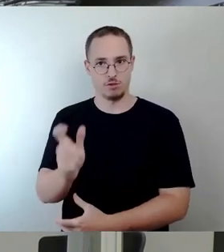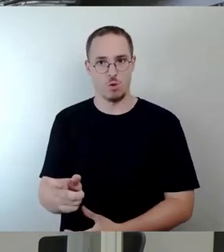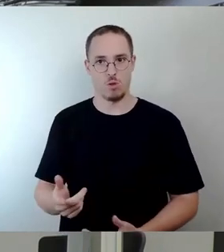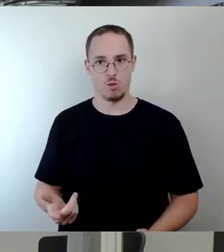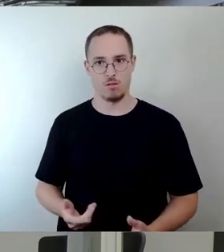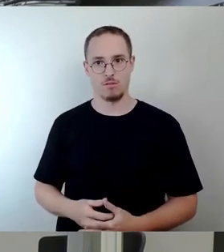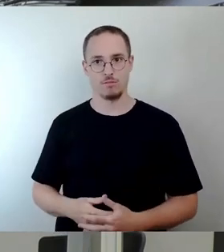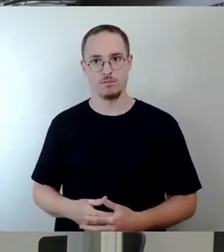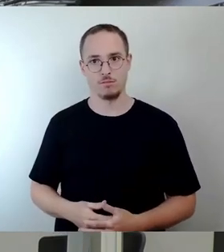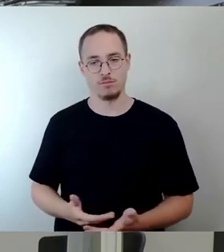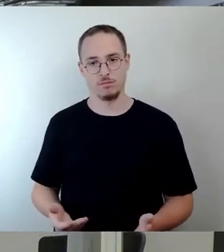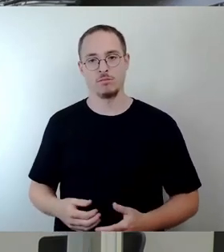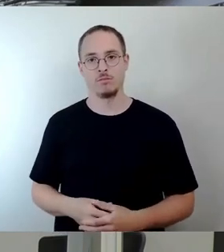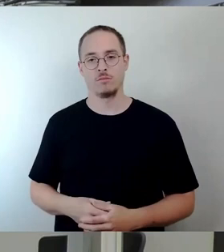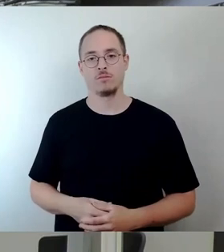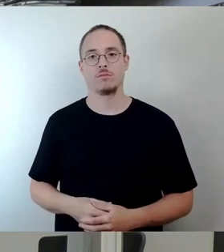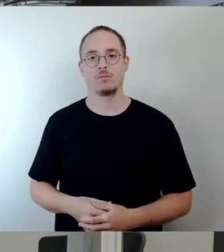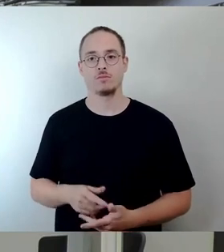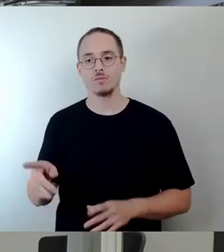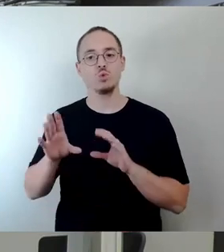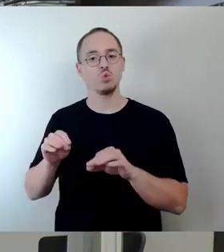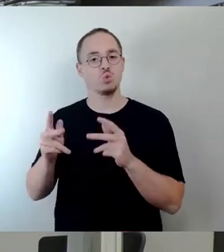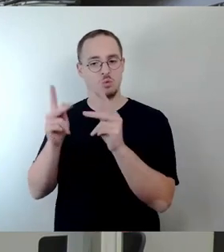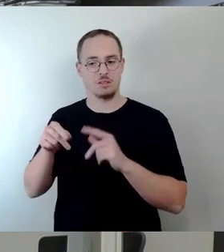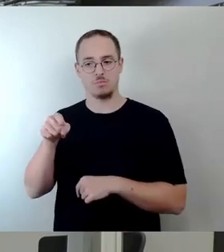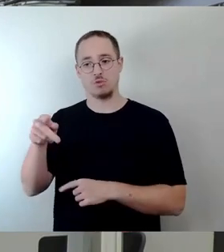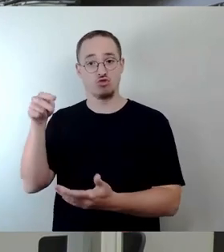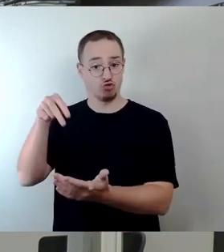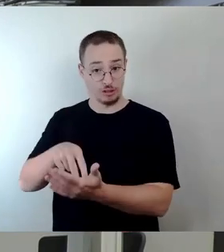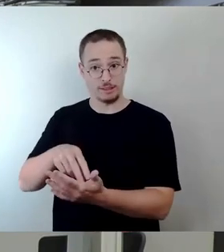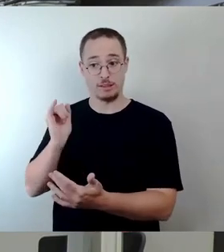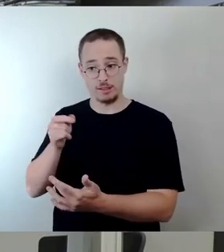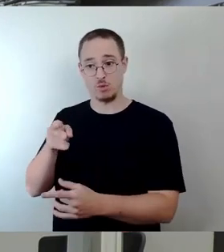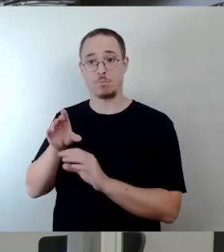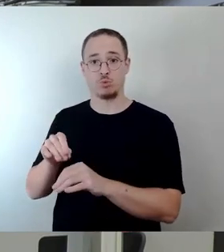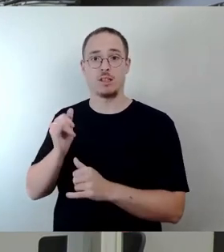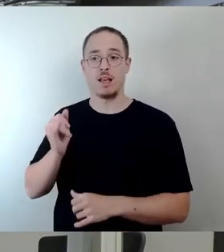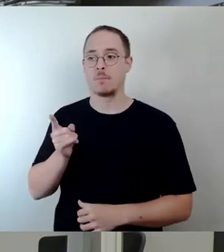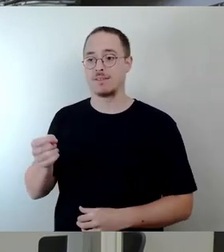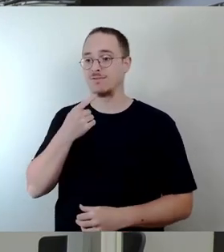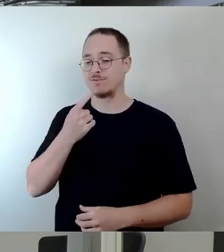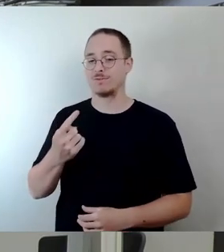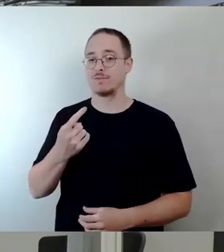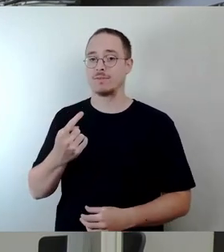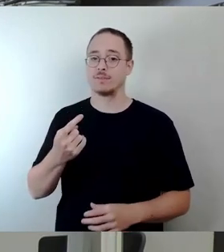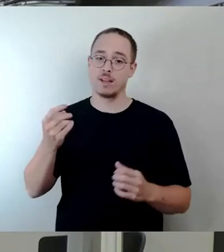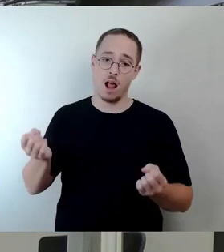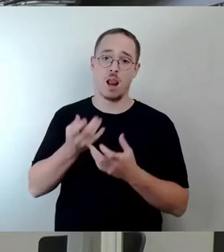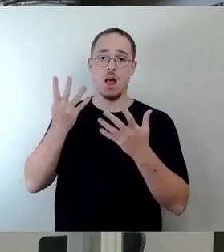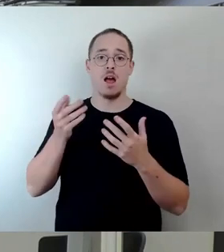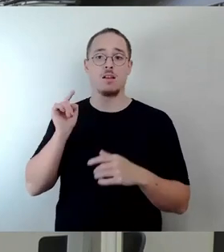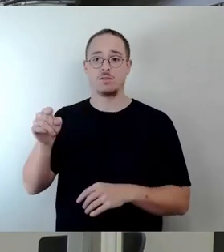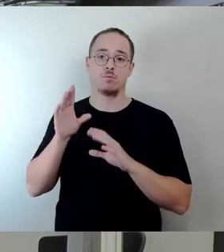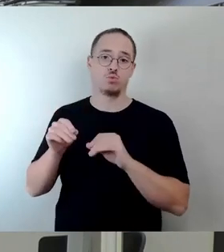Nutzungskonzept, aber es war immer nur so Nutzungskonzept. Wir haben klar gesagt, die Ostrale wird als Nutzer in diesem Haus